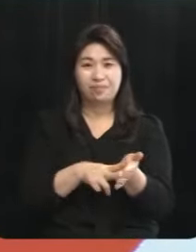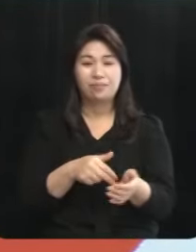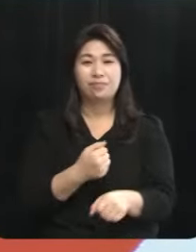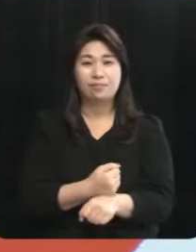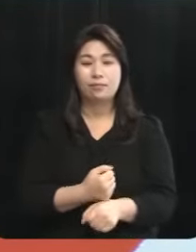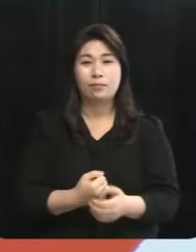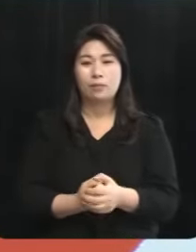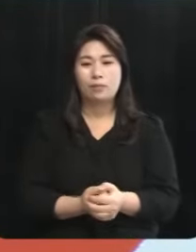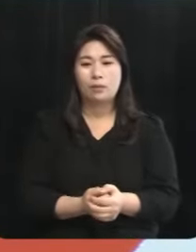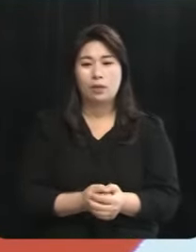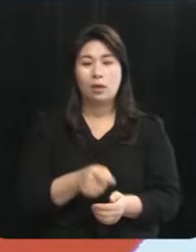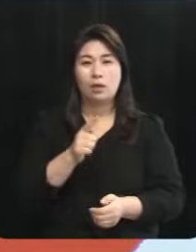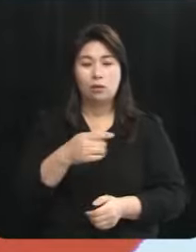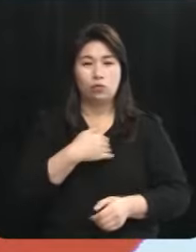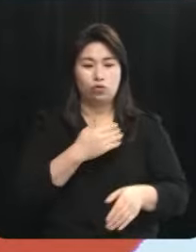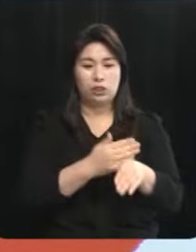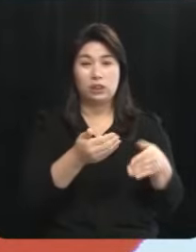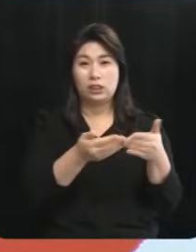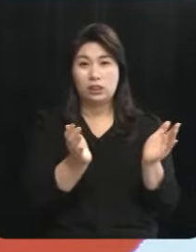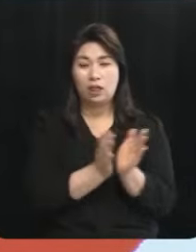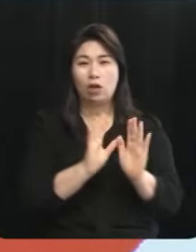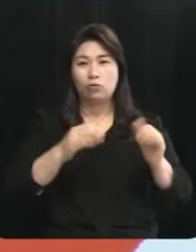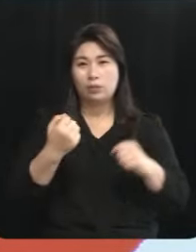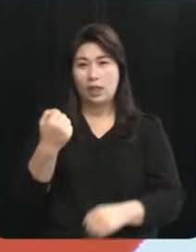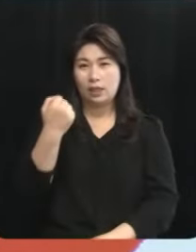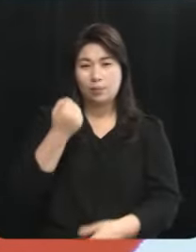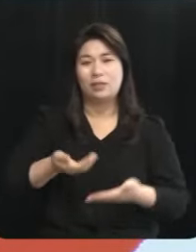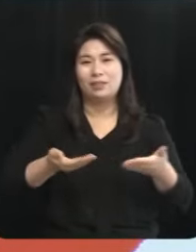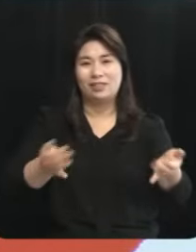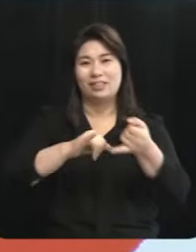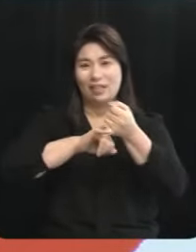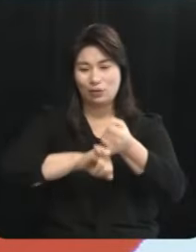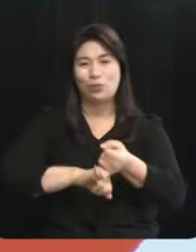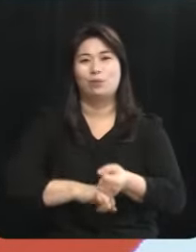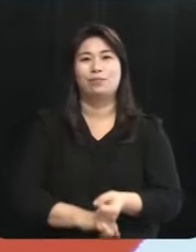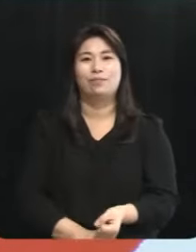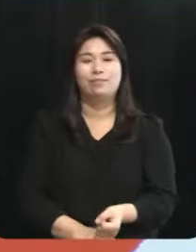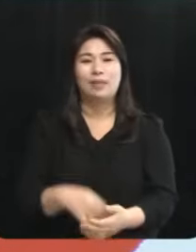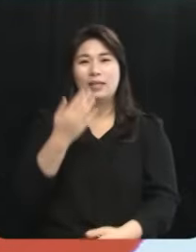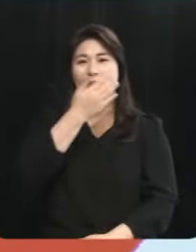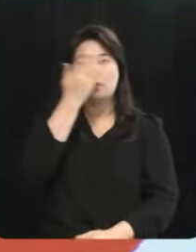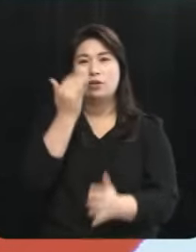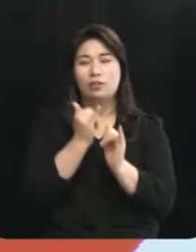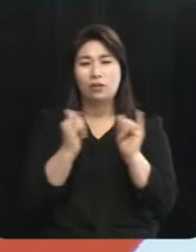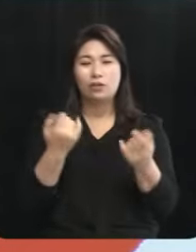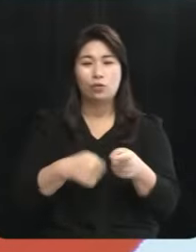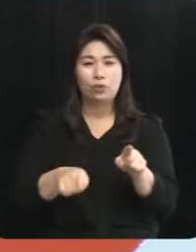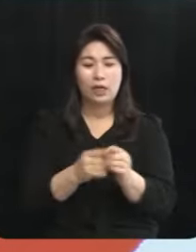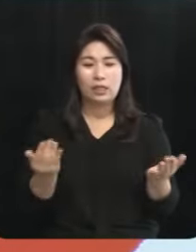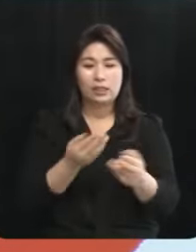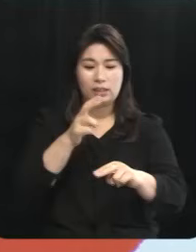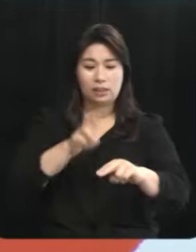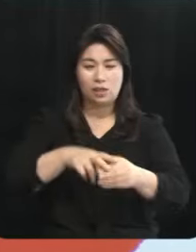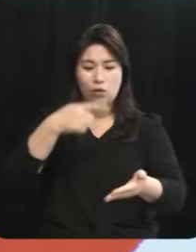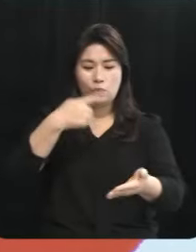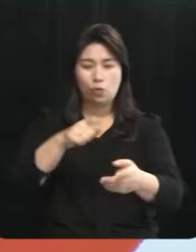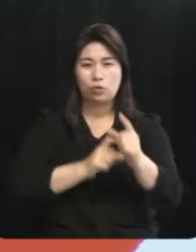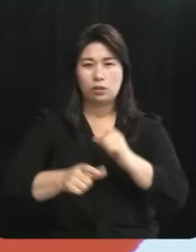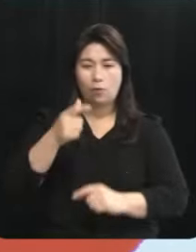이는 집권여당 국민의힘이 드리는 약속입니다 청년을 위한 일자리 교육을 강화하겠습니다